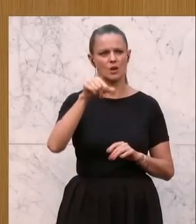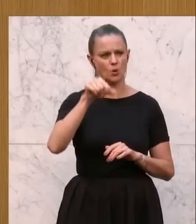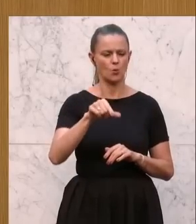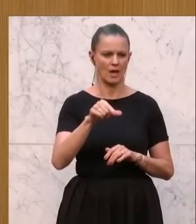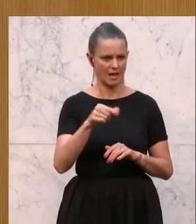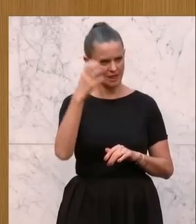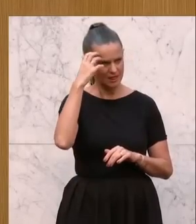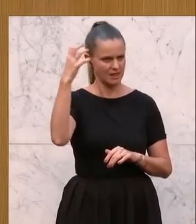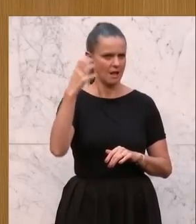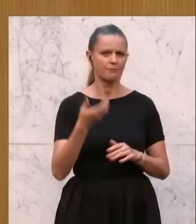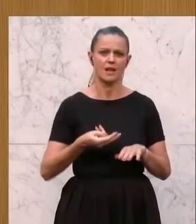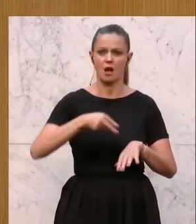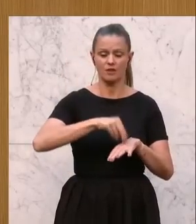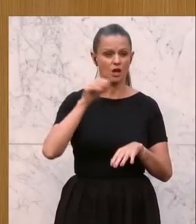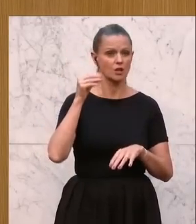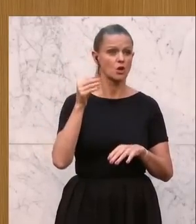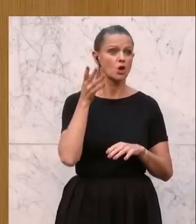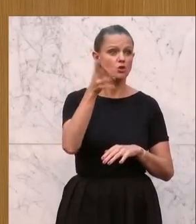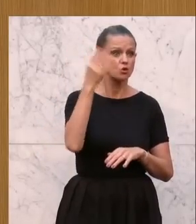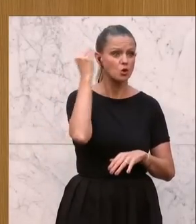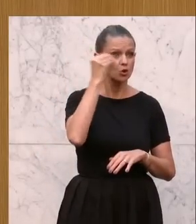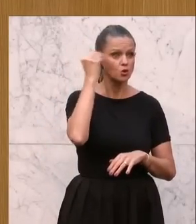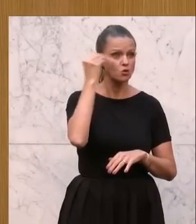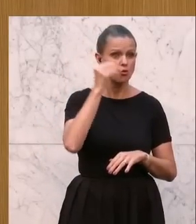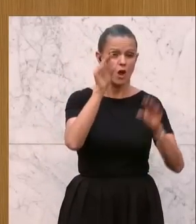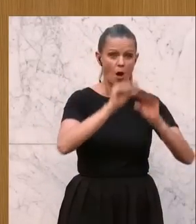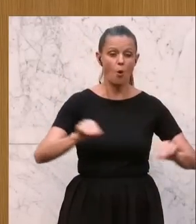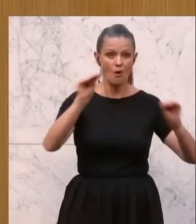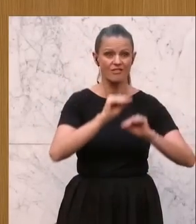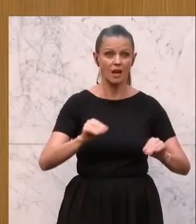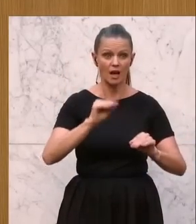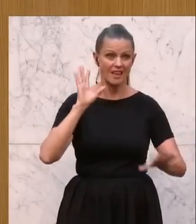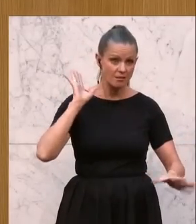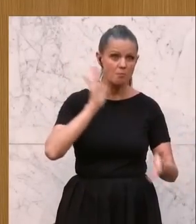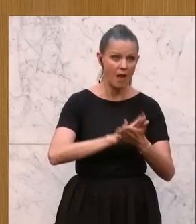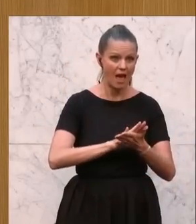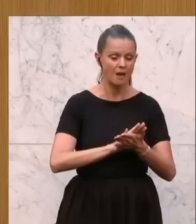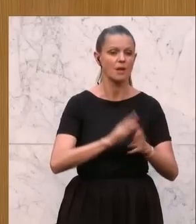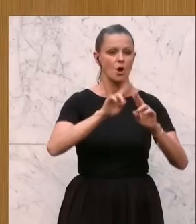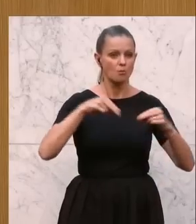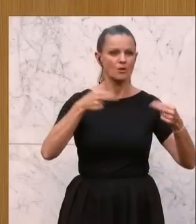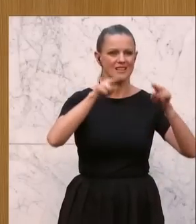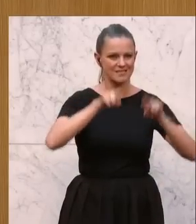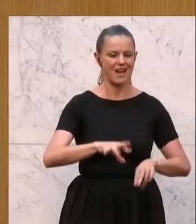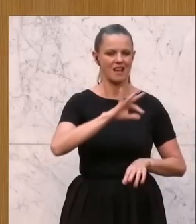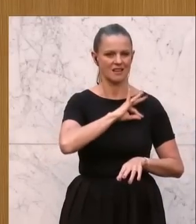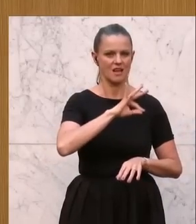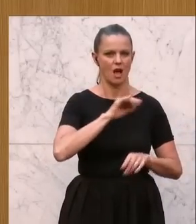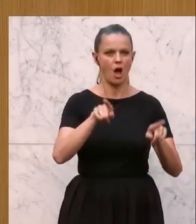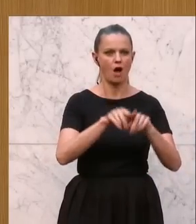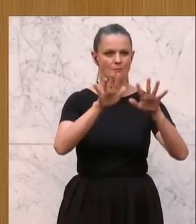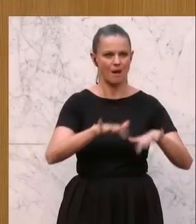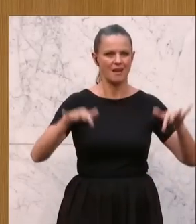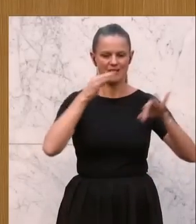Schulen zukünftig Teil der Schulunterrichte sein soll, hat unser Bundesratskollege Leinfeld eine parlamentarische